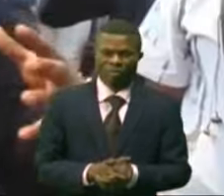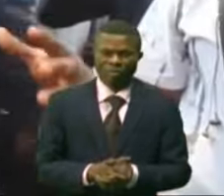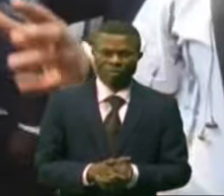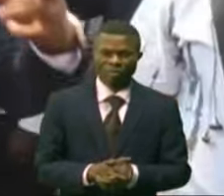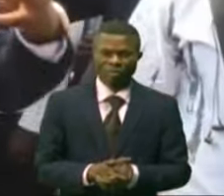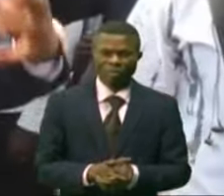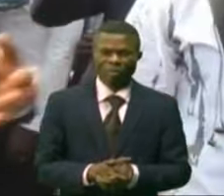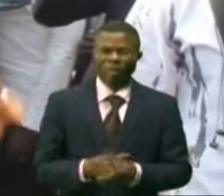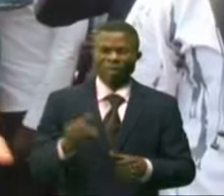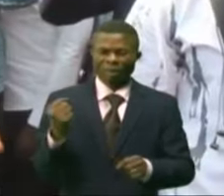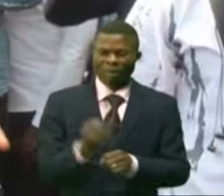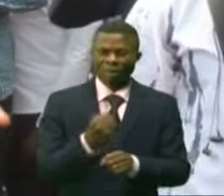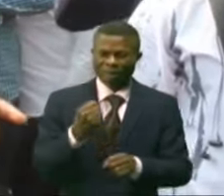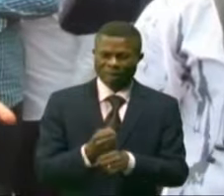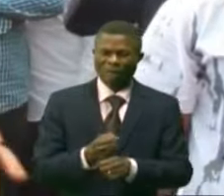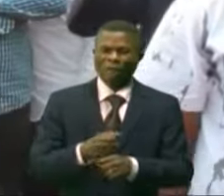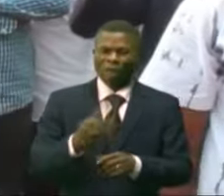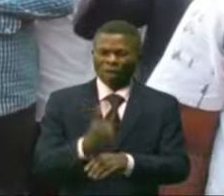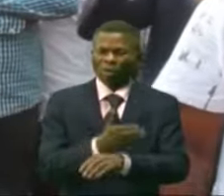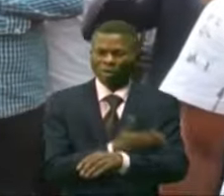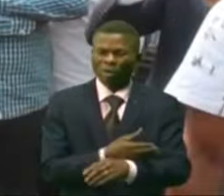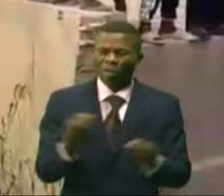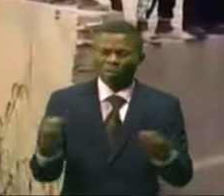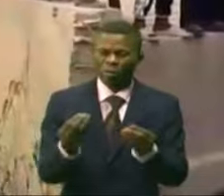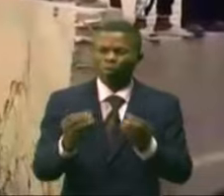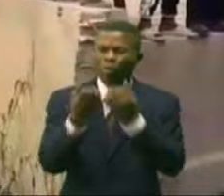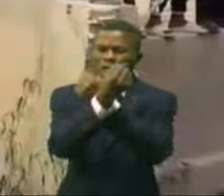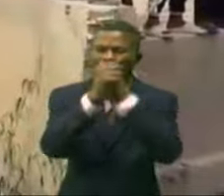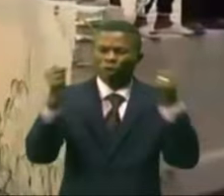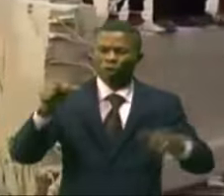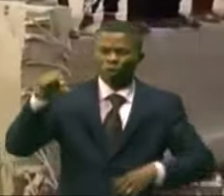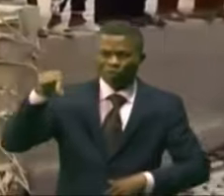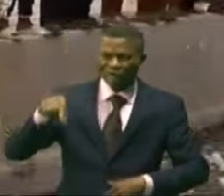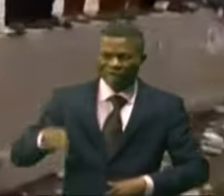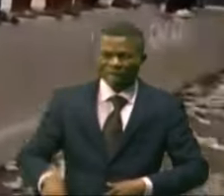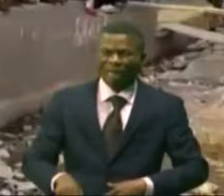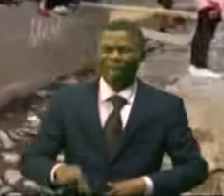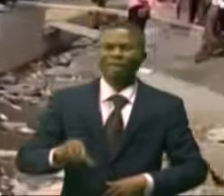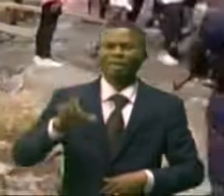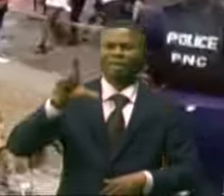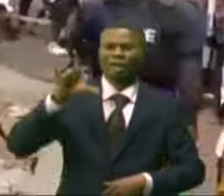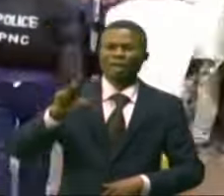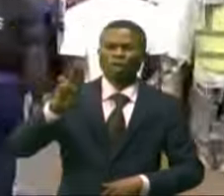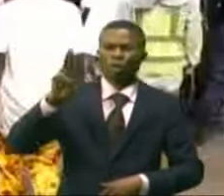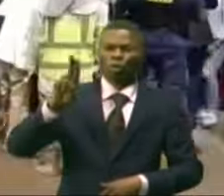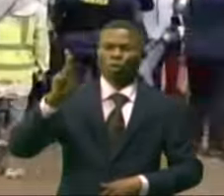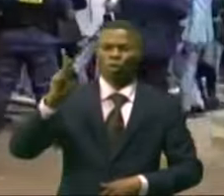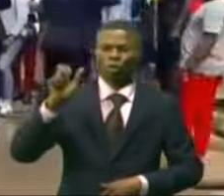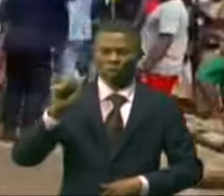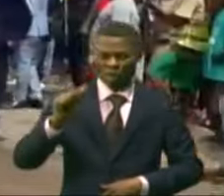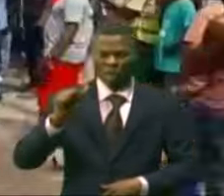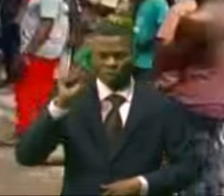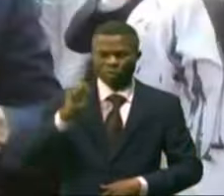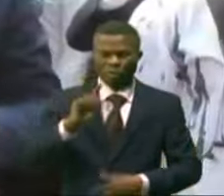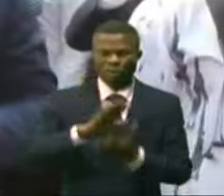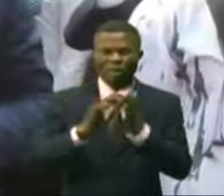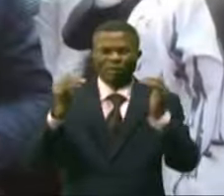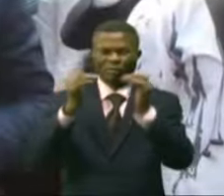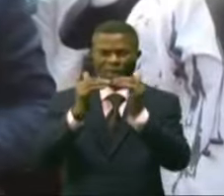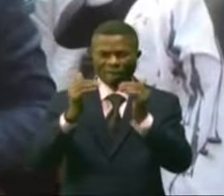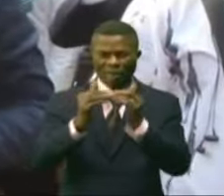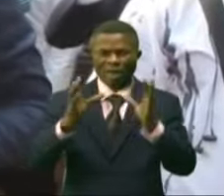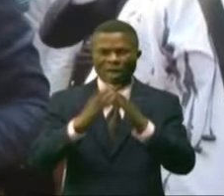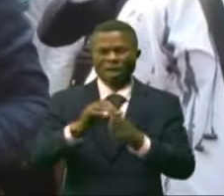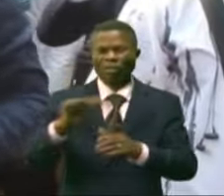fluidité dans la circulation, d'où cette suggestion de celui qui est l'élu de cette partie de la capitale aux usagers d